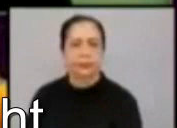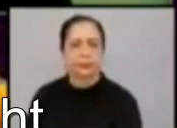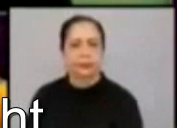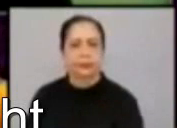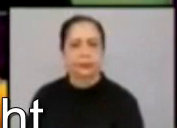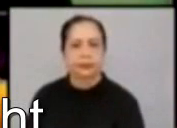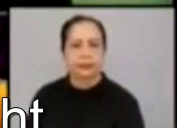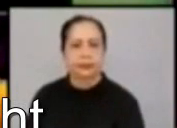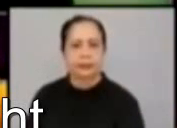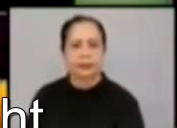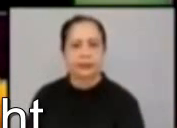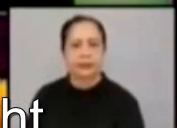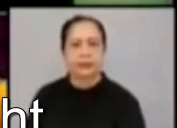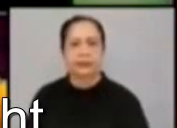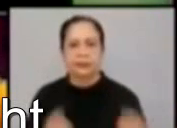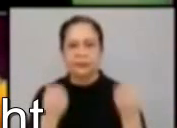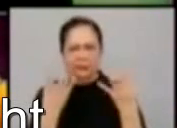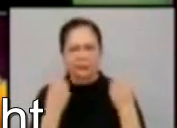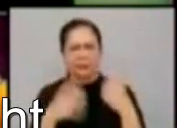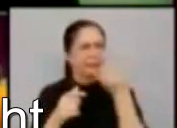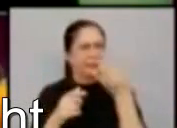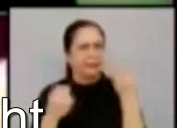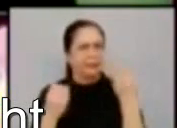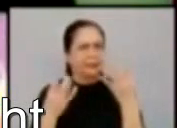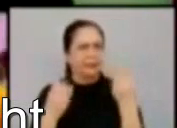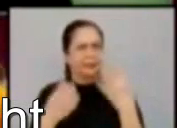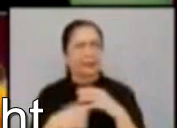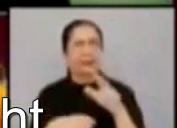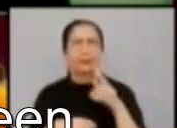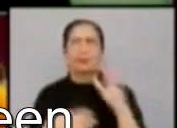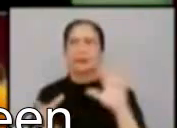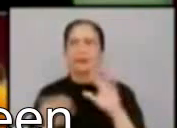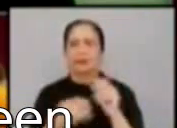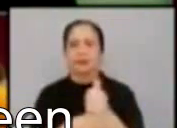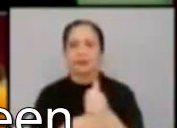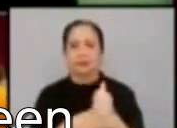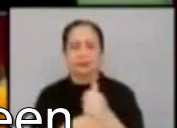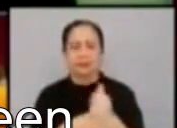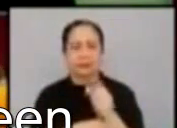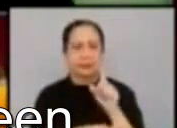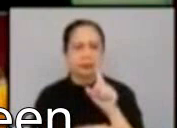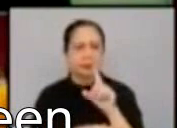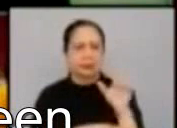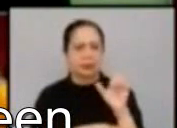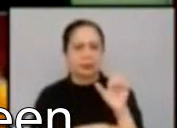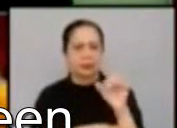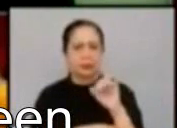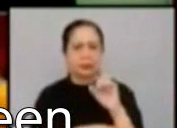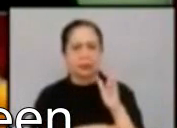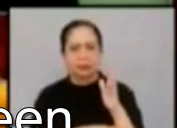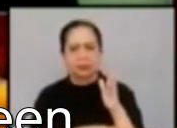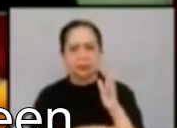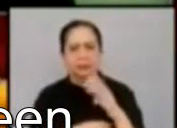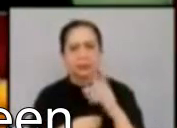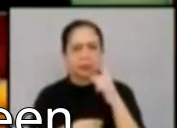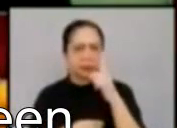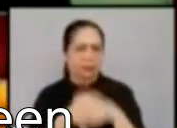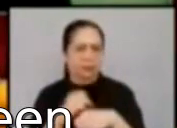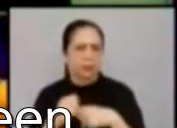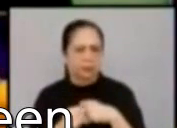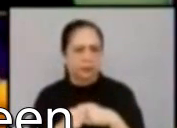then, ang dami na hindi ako, hindi kami ngayon nakakapagpagpilang. Except every year, siguro we average about